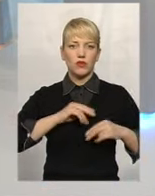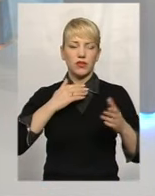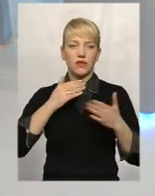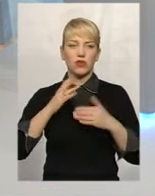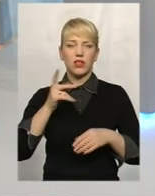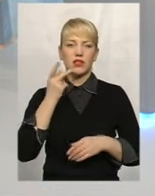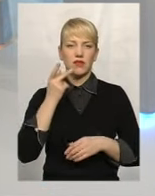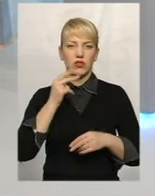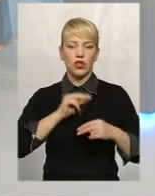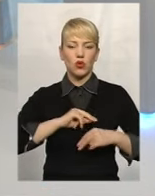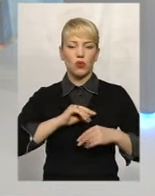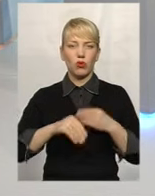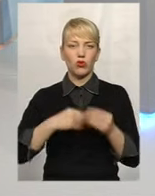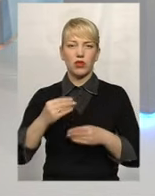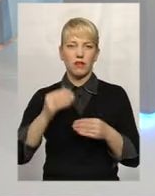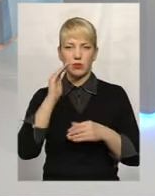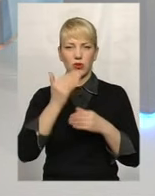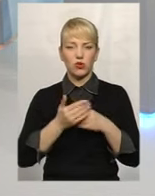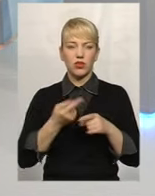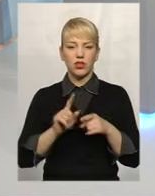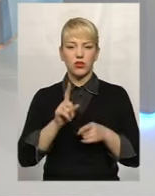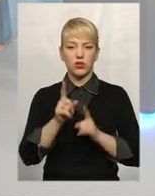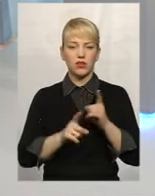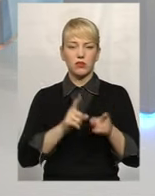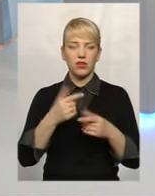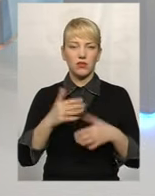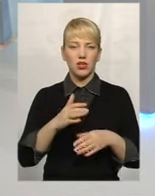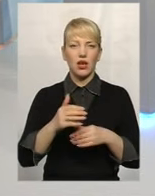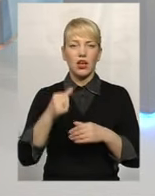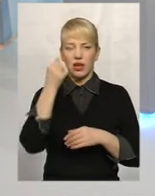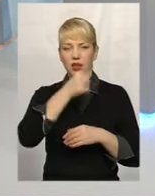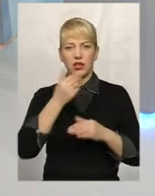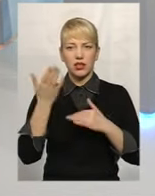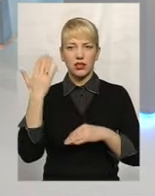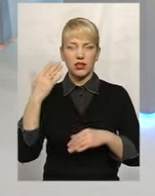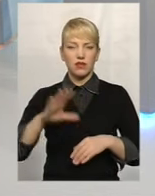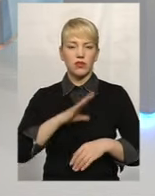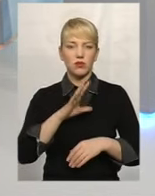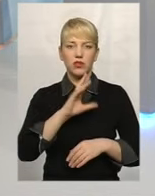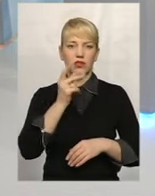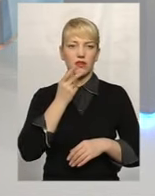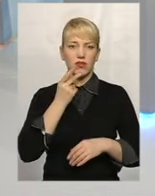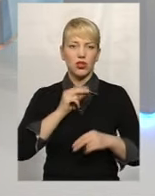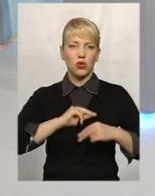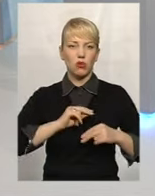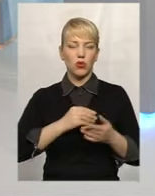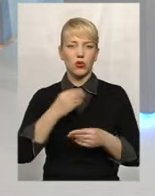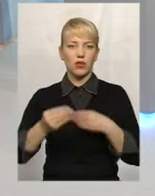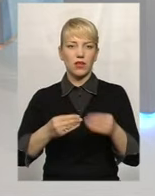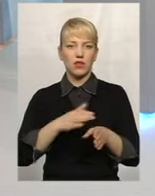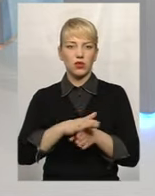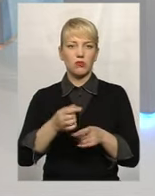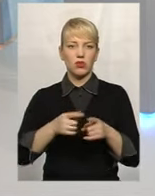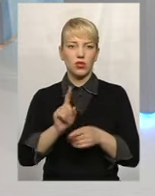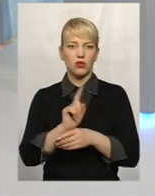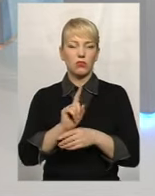не завжди роботодавці, навіть враховуючи те, що зміни майже рік назад відбулися в цій нормі, завжди роботодавці дотримуються цієї норми і